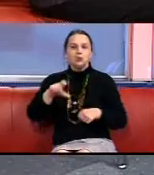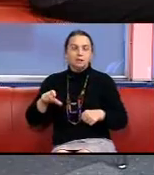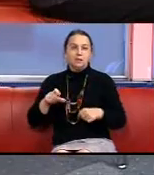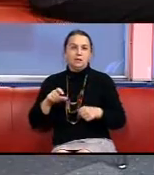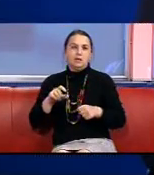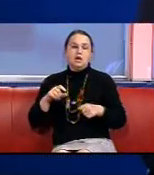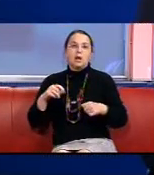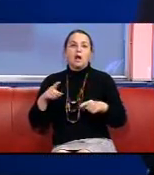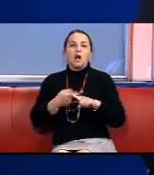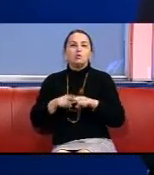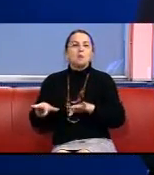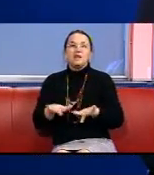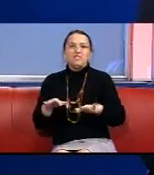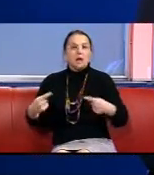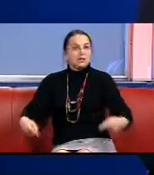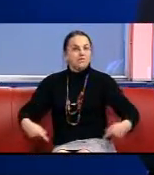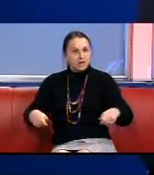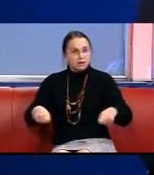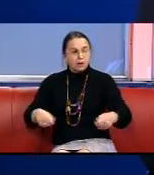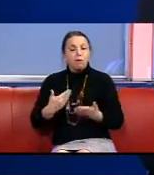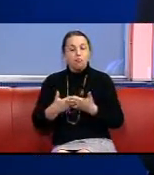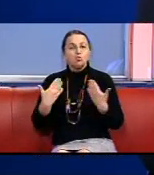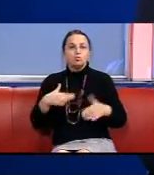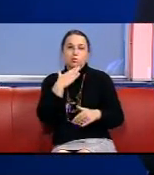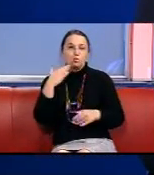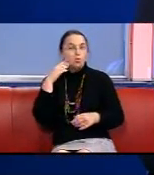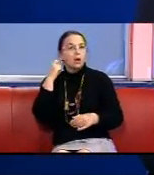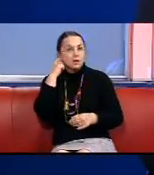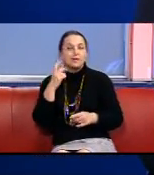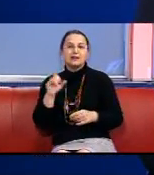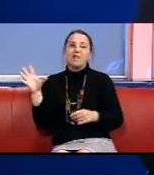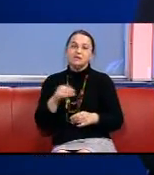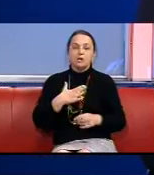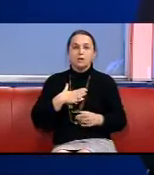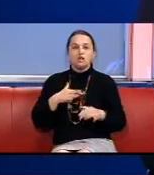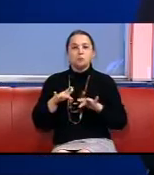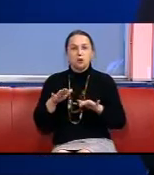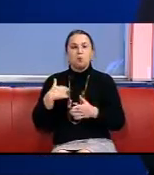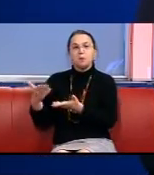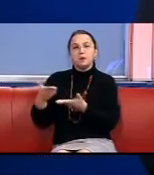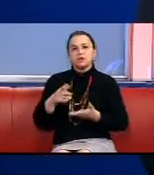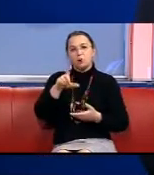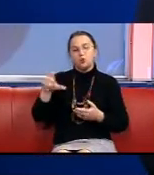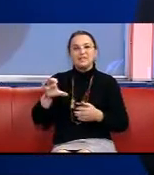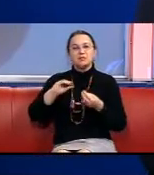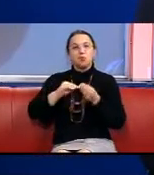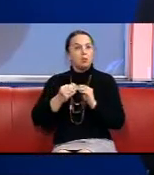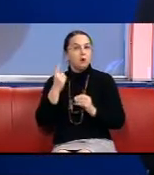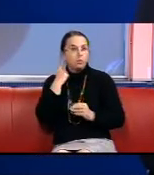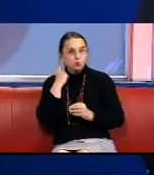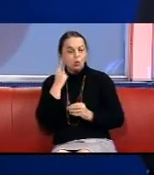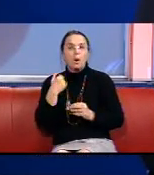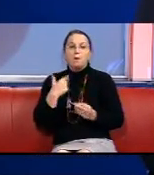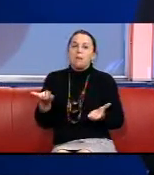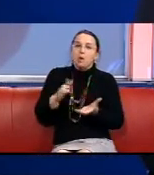на інвалідних креслах Але вже багато років на всі наші мероприятия ми приглашаємо людей з проблемами слуха Ми подружились